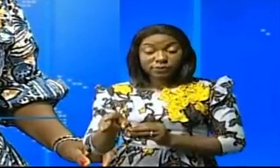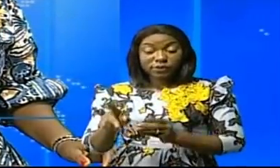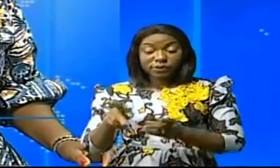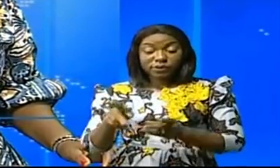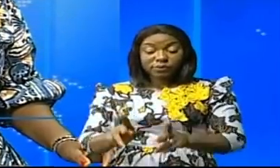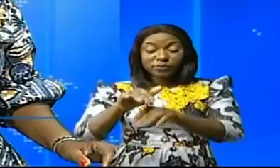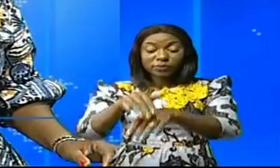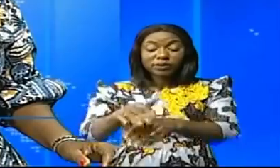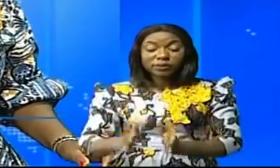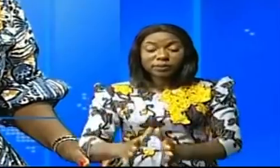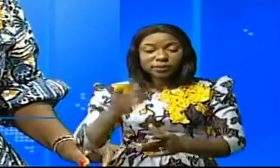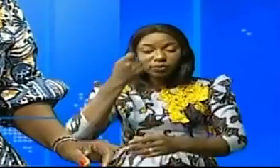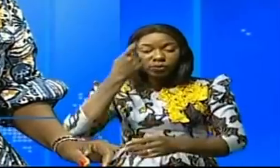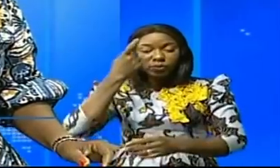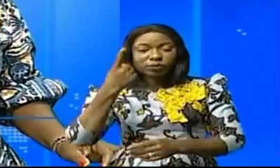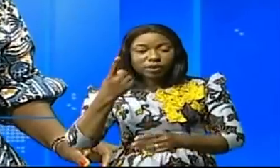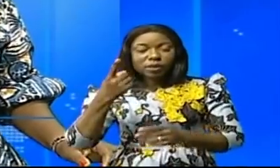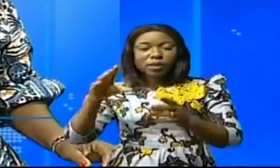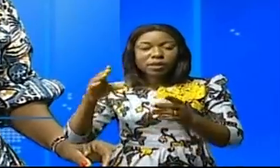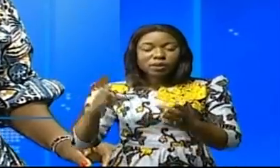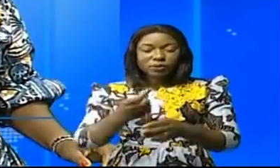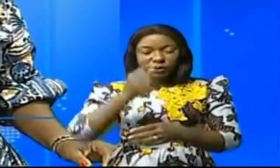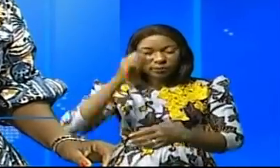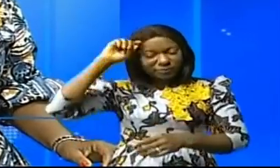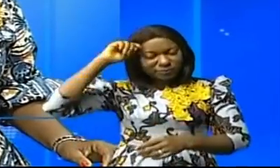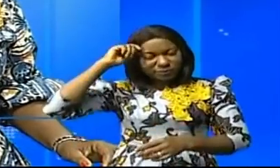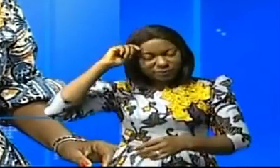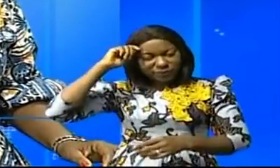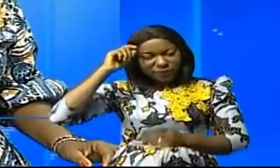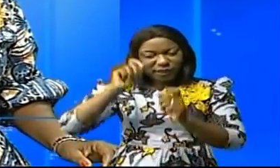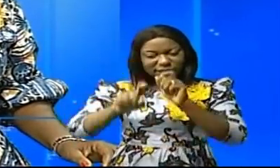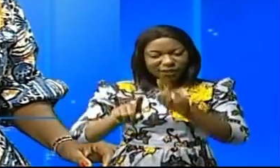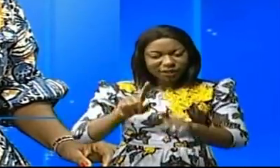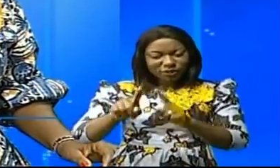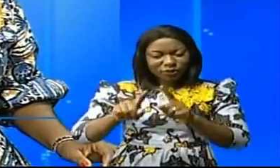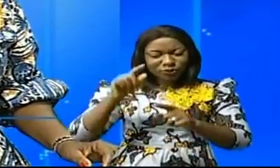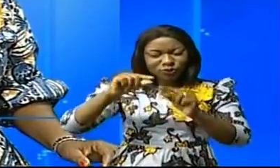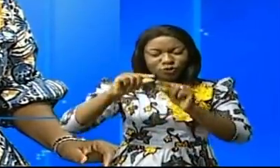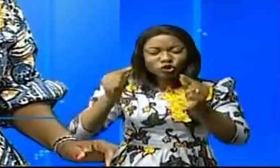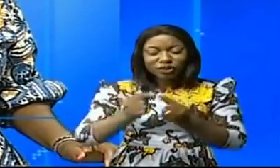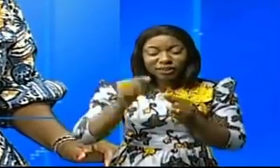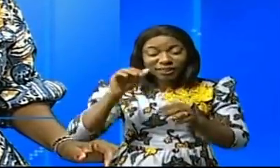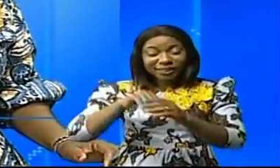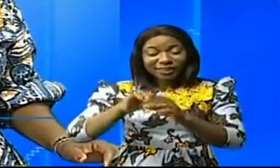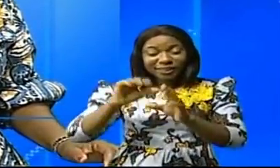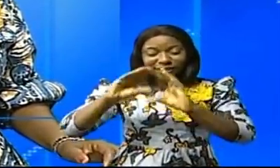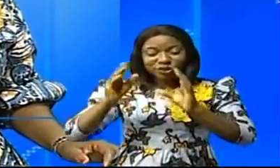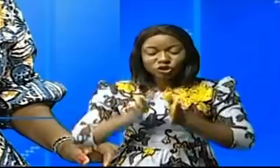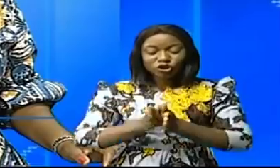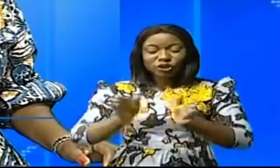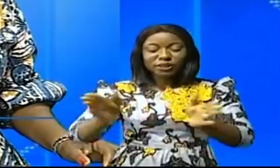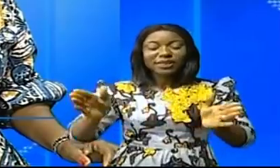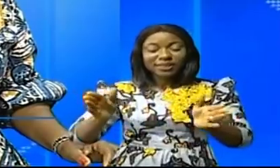participants de comprendre et prendre en compte les questions genre dans sa globalité.